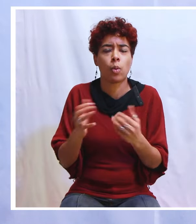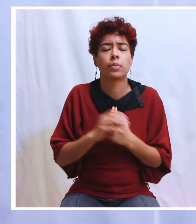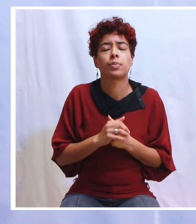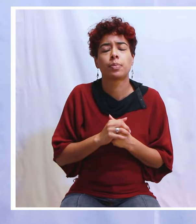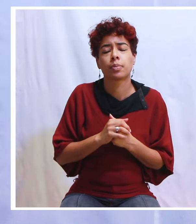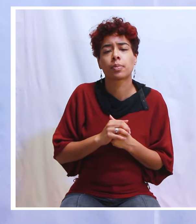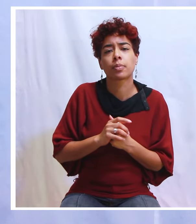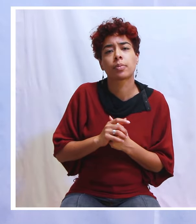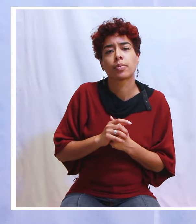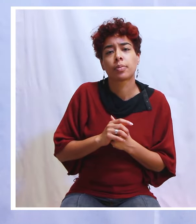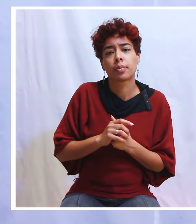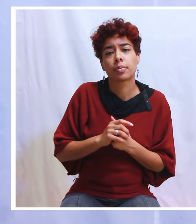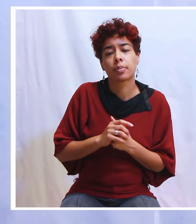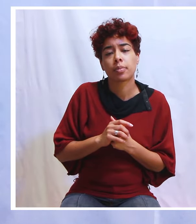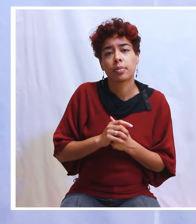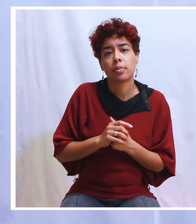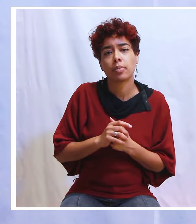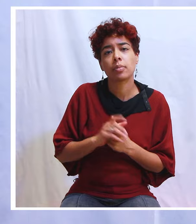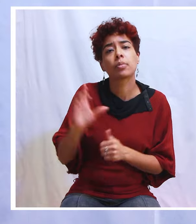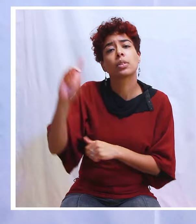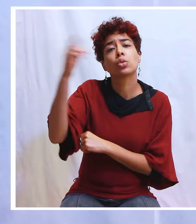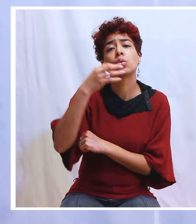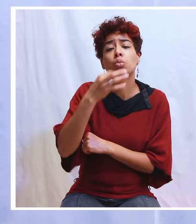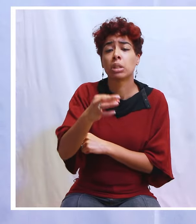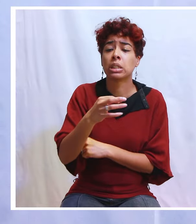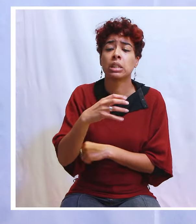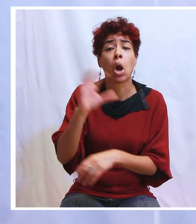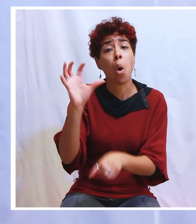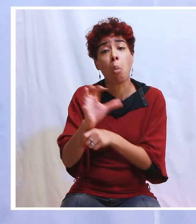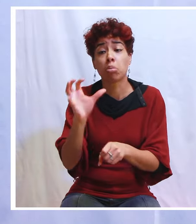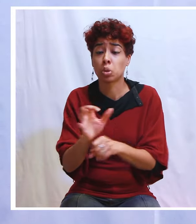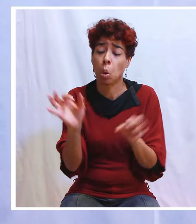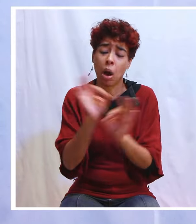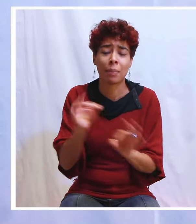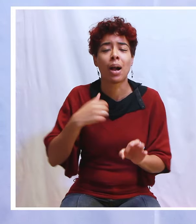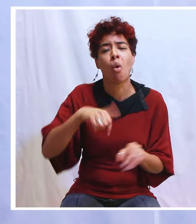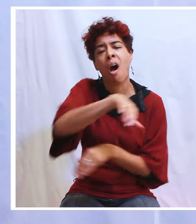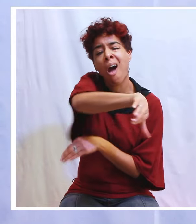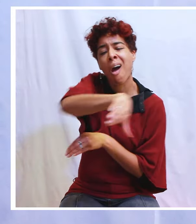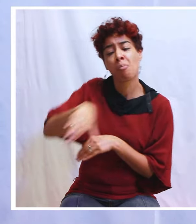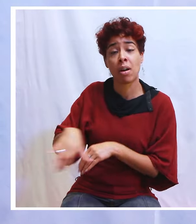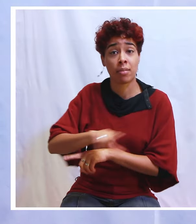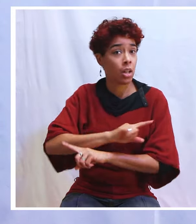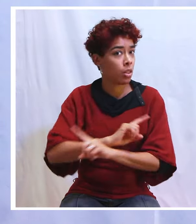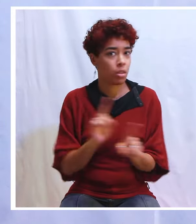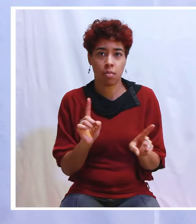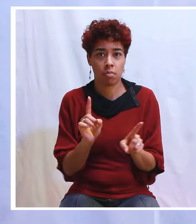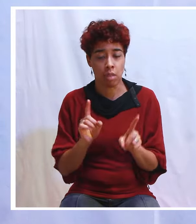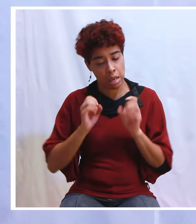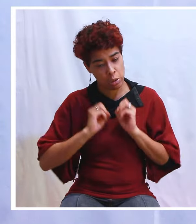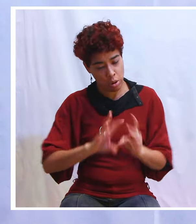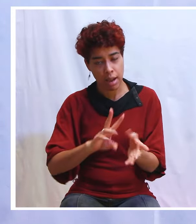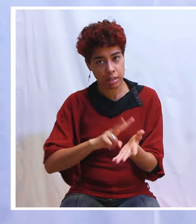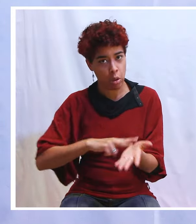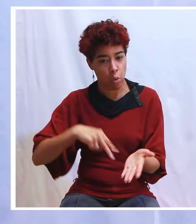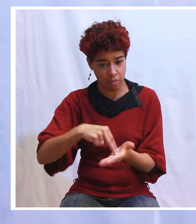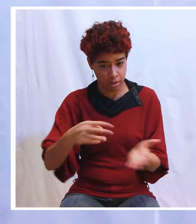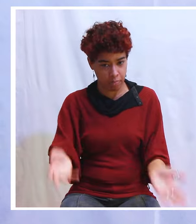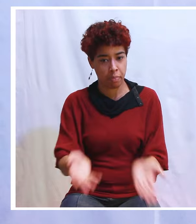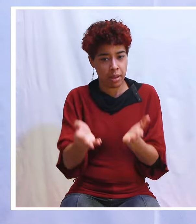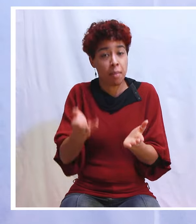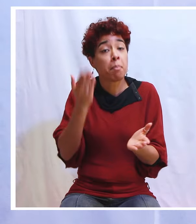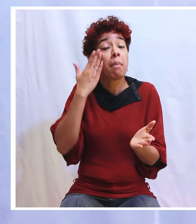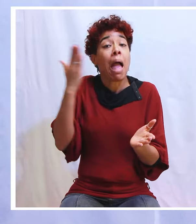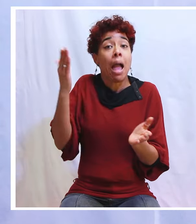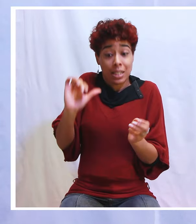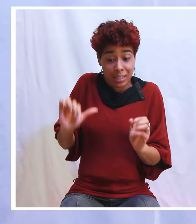Dieu, en fait, ne lui enlève pas cette partie-là. Ne lui dit pas, tu n'auras pas d'opposition, je vais m'en occuper. Non, non, il le laisse se lever, donc c'est difficile. Il